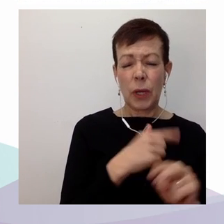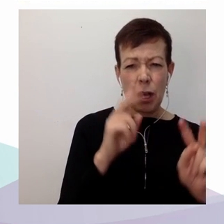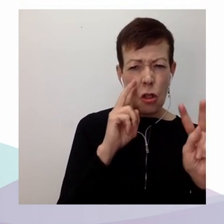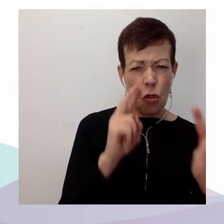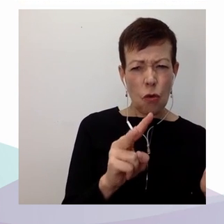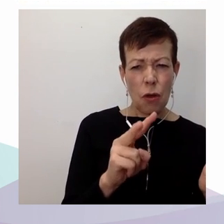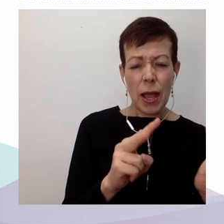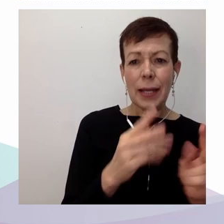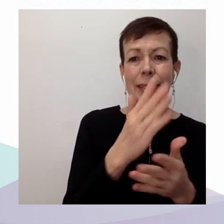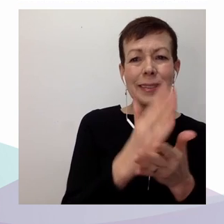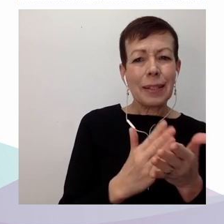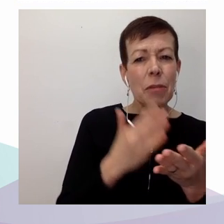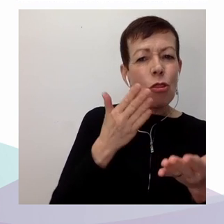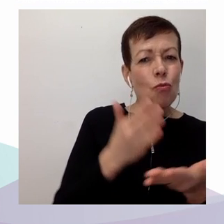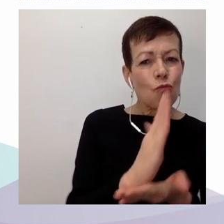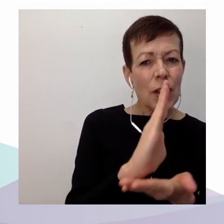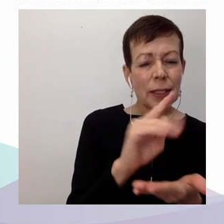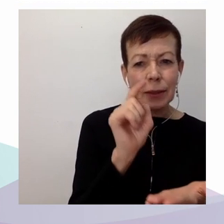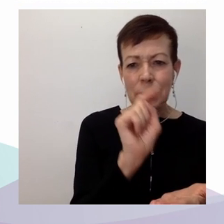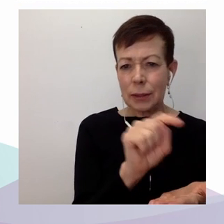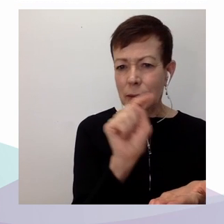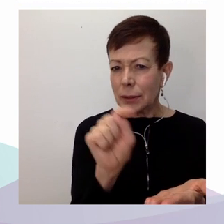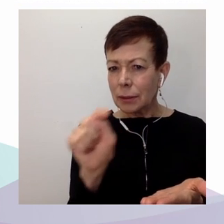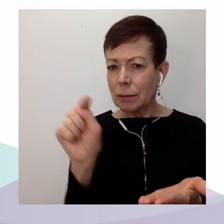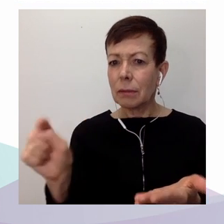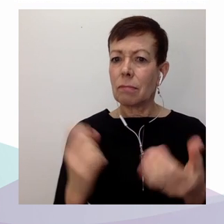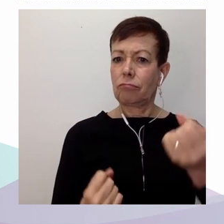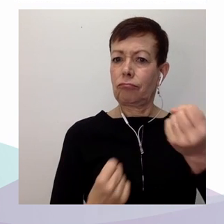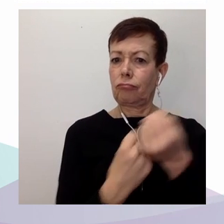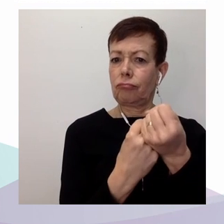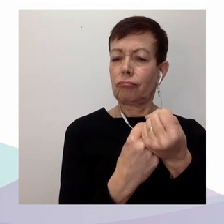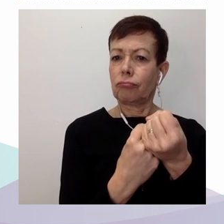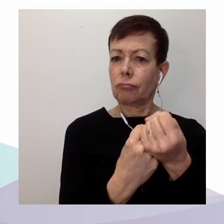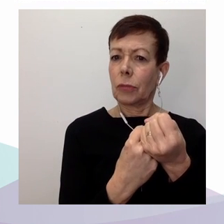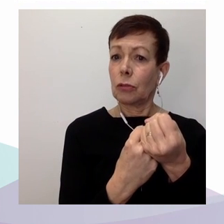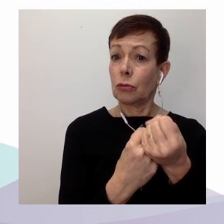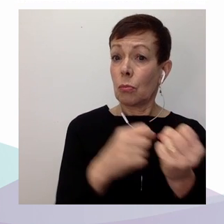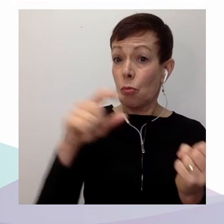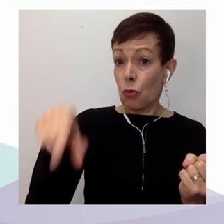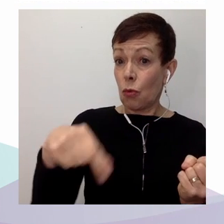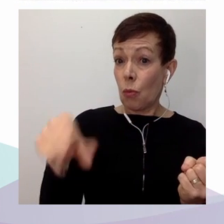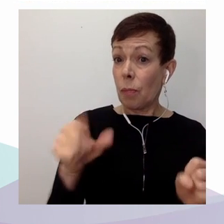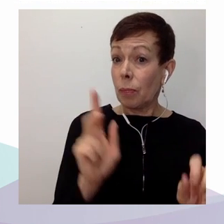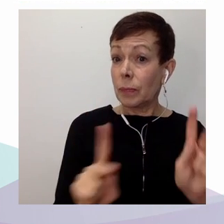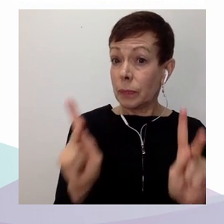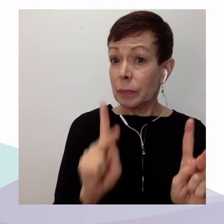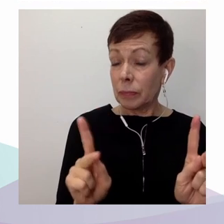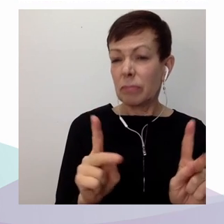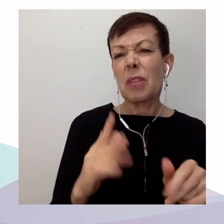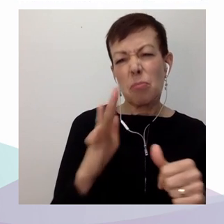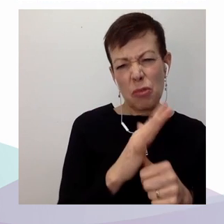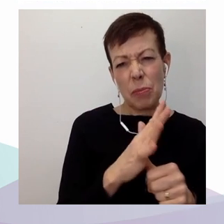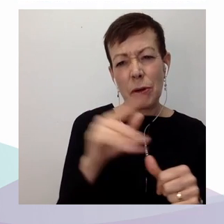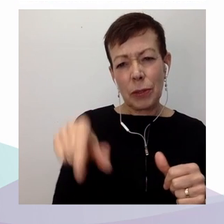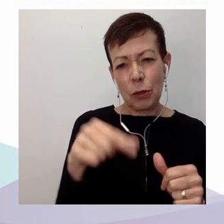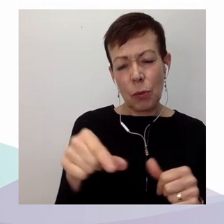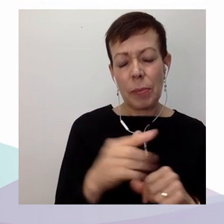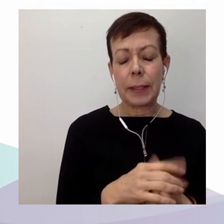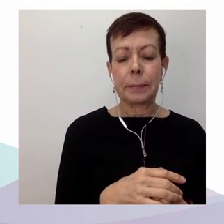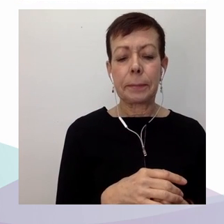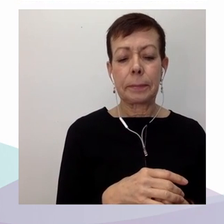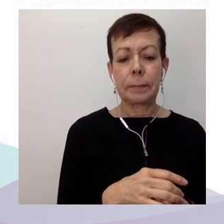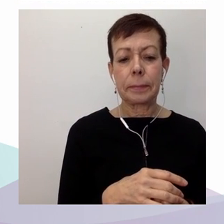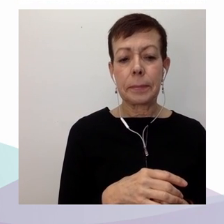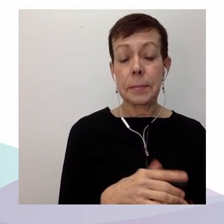au sein de la société québécoise principalement. Le Canada et le Québec, il faut d'abord dire que le Canada et le Québec ont